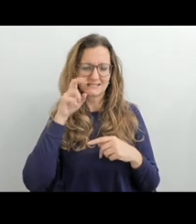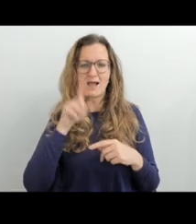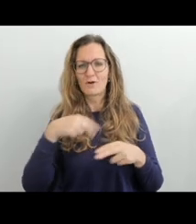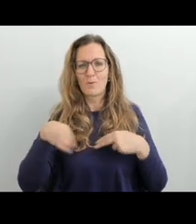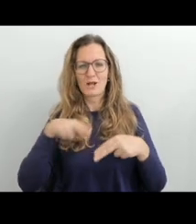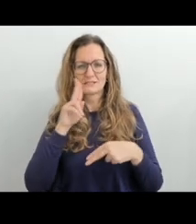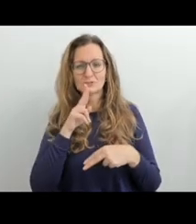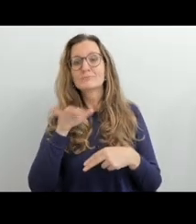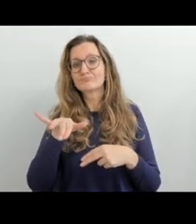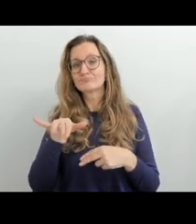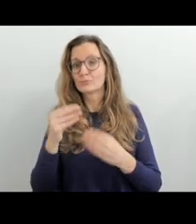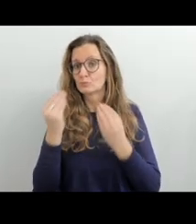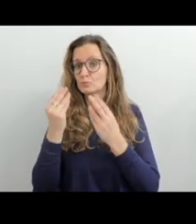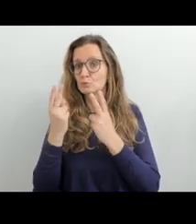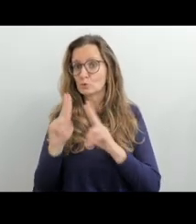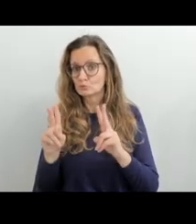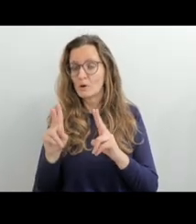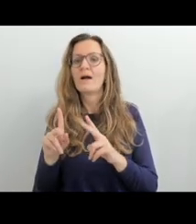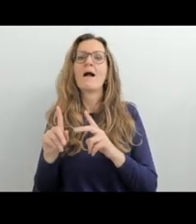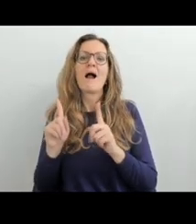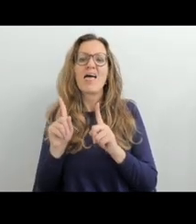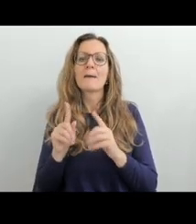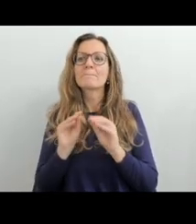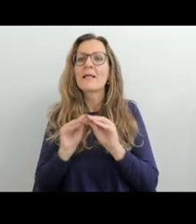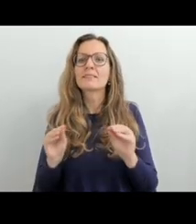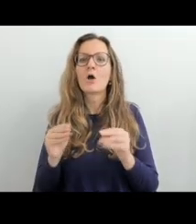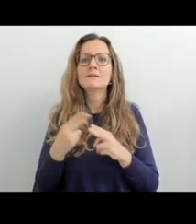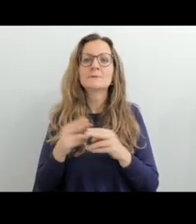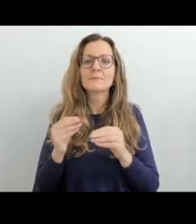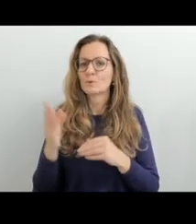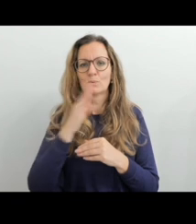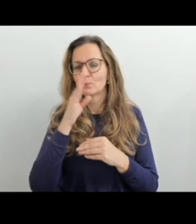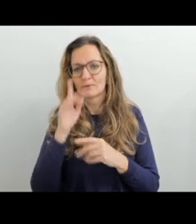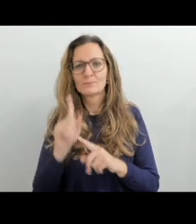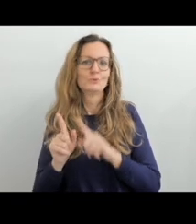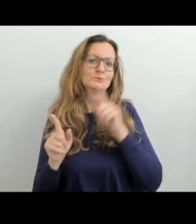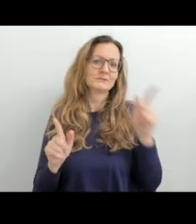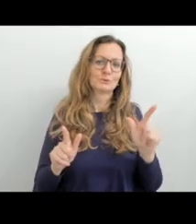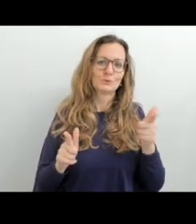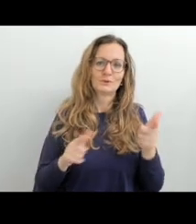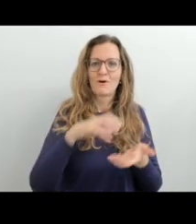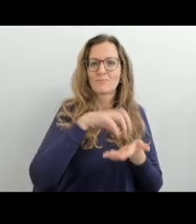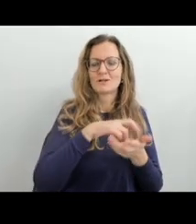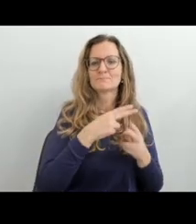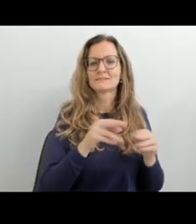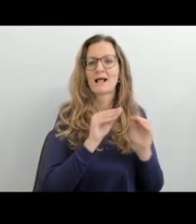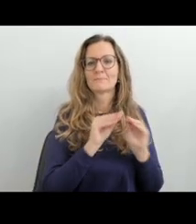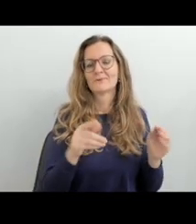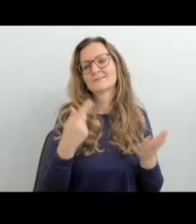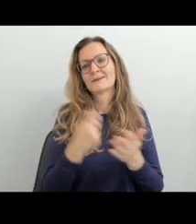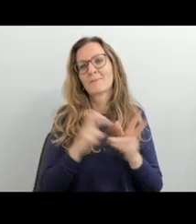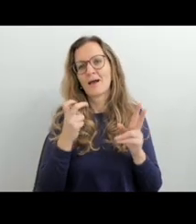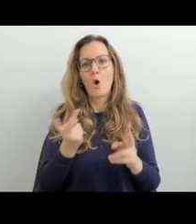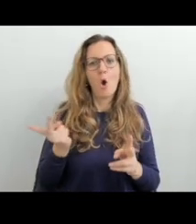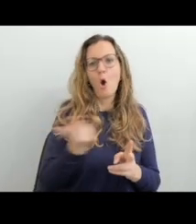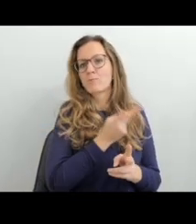Lidé, kteří by chtěli tento předmět vyučovat, mohou absolvovat náš obor na Ústavu bohemistiky pro cizence a komunikace